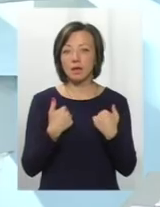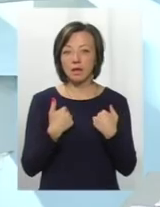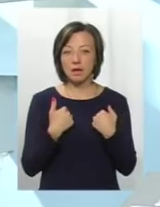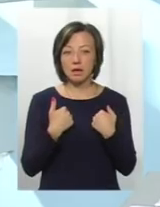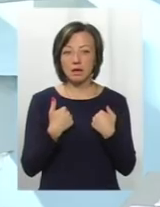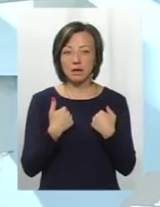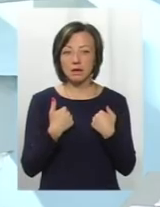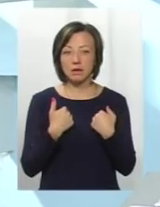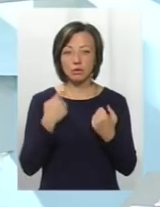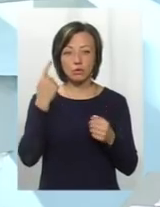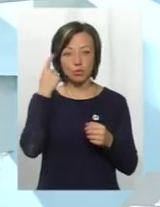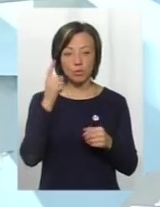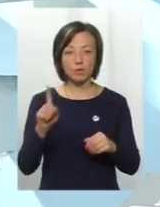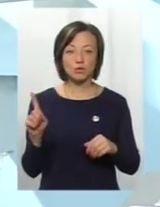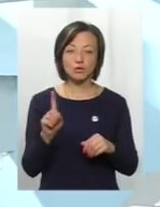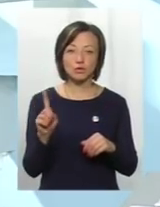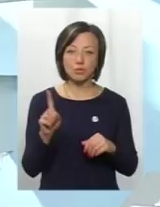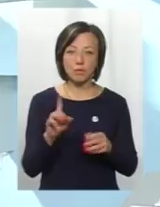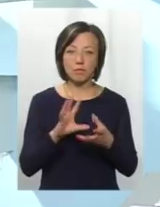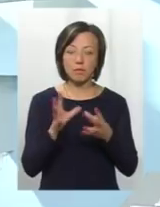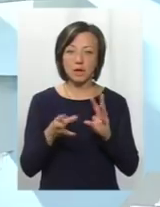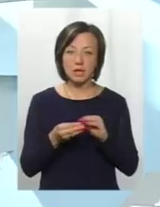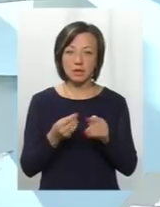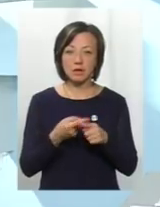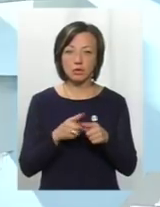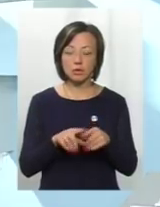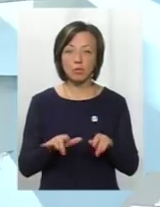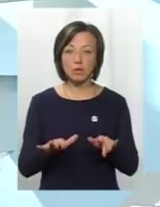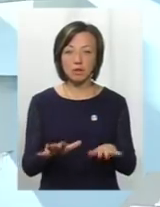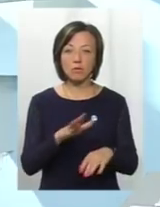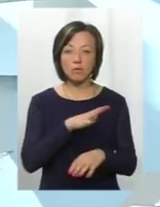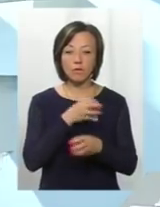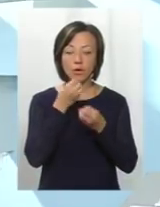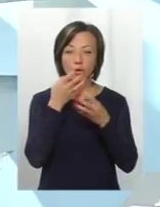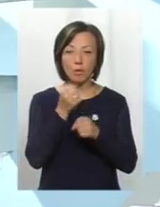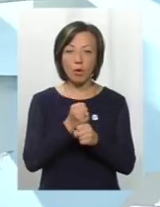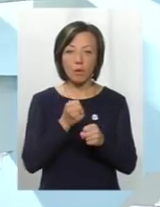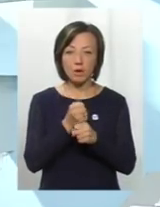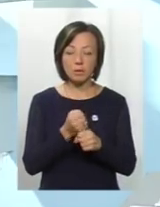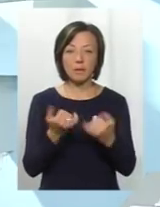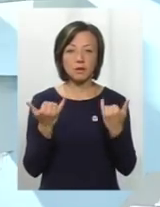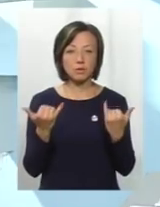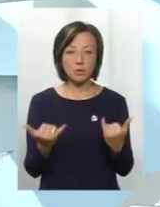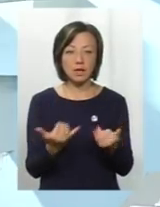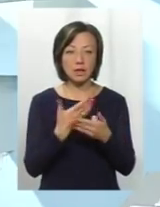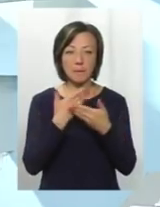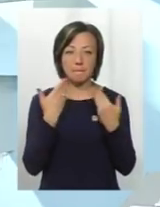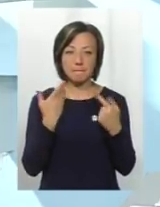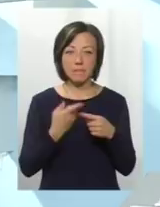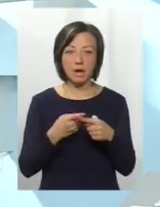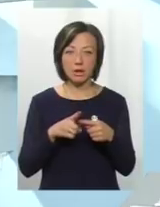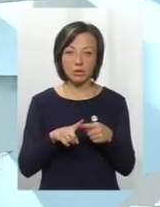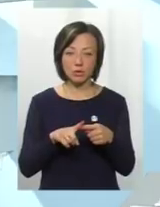Я думаю, що, в принципі, якщо даний процес був би добре опрацьований, то ми би на сьогодні не мали того